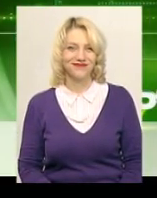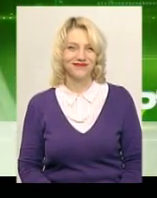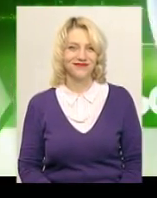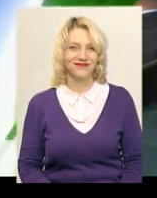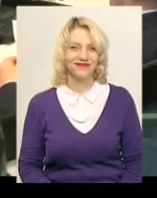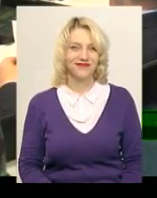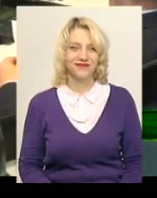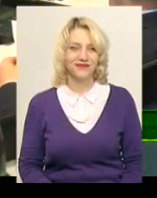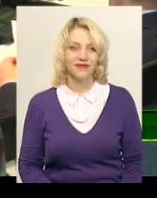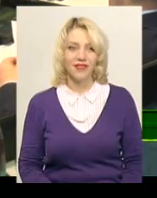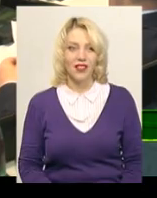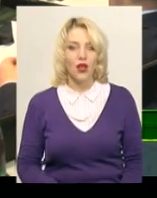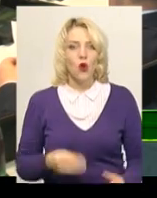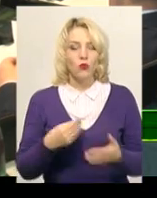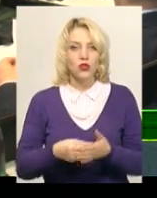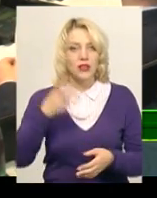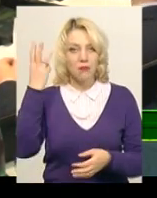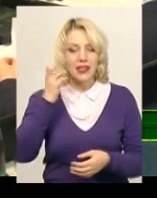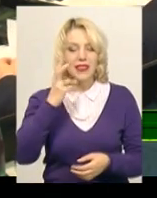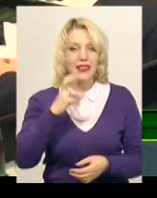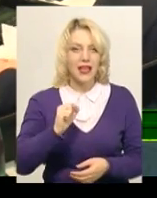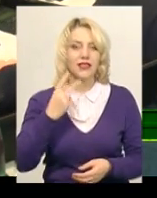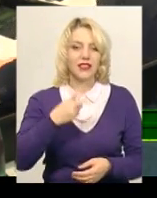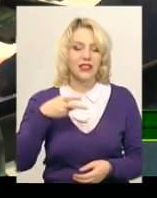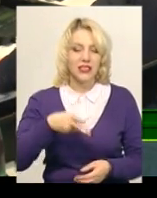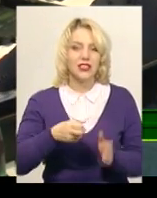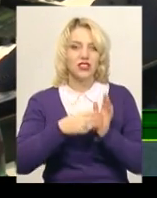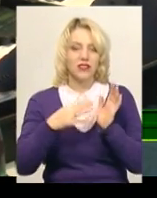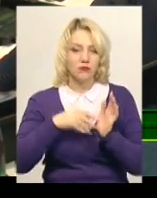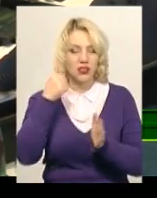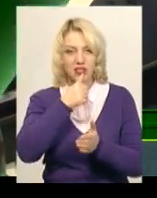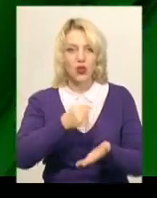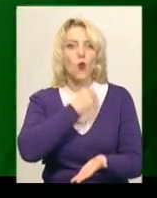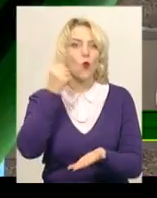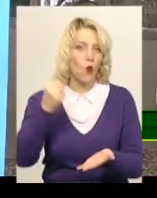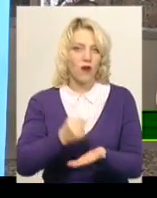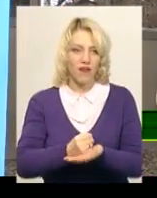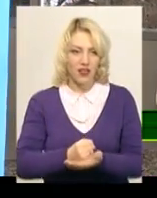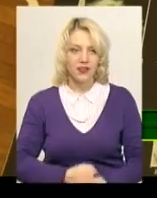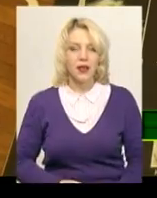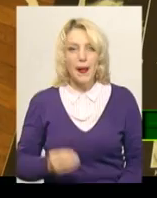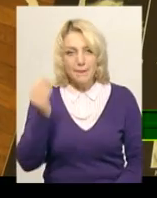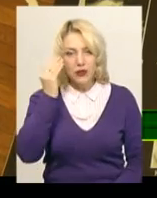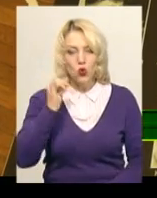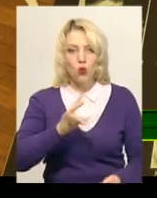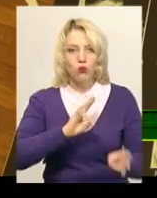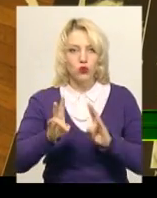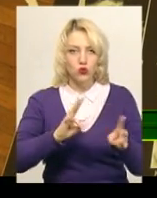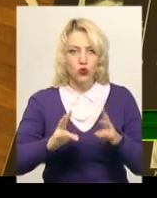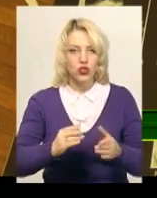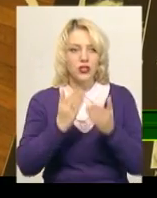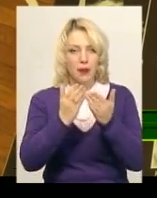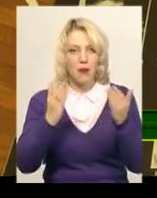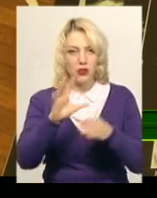Музика Бюджет Хмельницького на 2019 рік ухвалений. Підозрюваного у пошкодженні меморіальної дошки